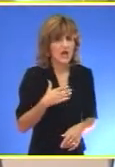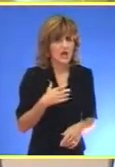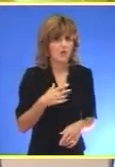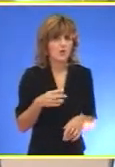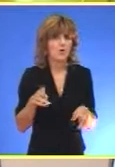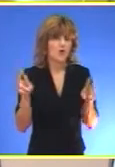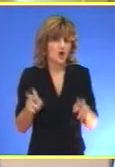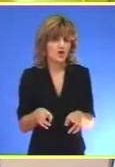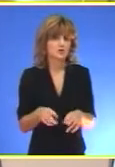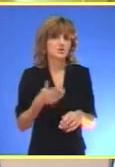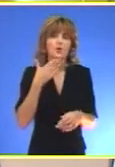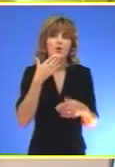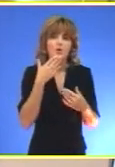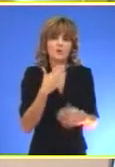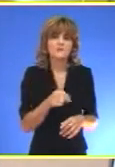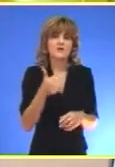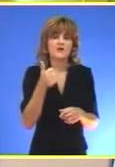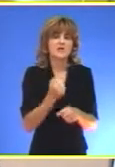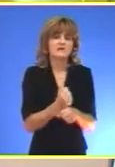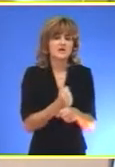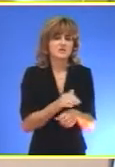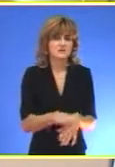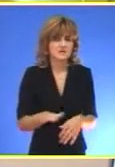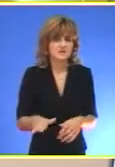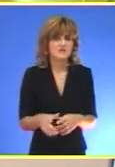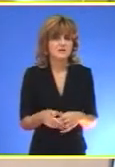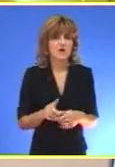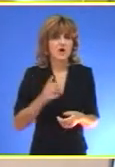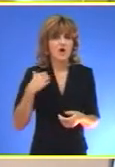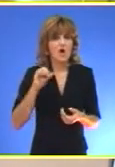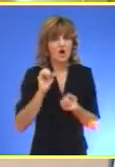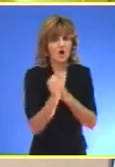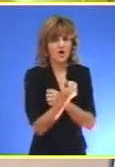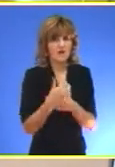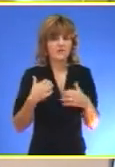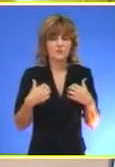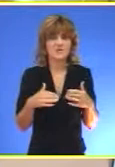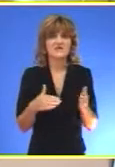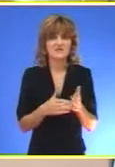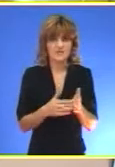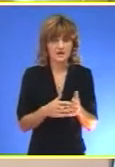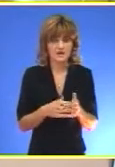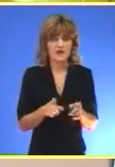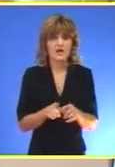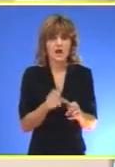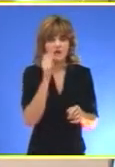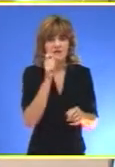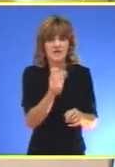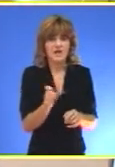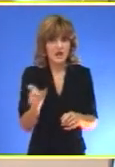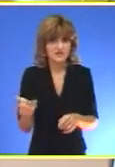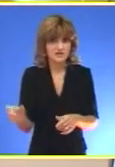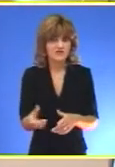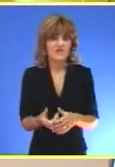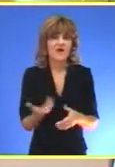da smo uspeli sa jednim oblikom zaštite Da se okrenemo prema potrebama subotice, prema lokalnom stanovništvu A